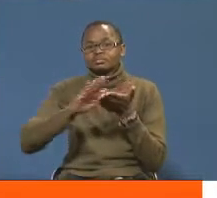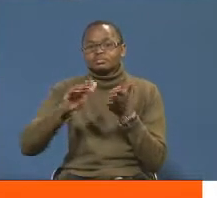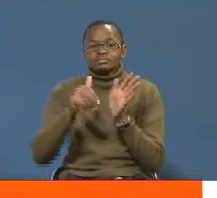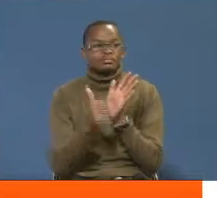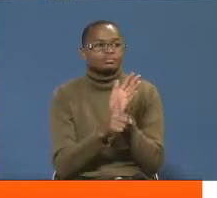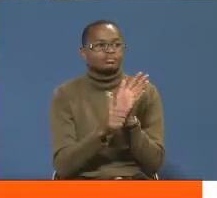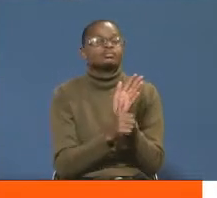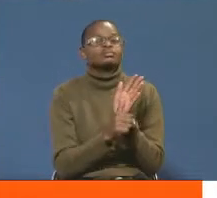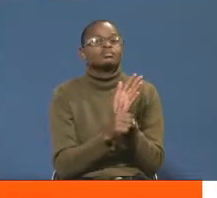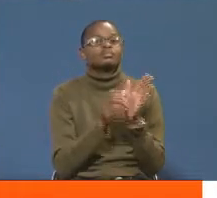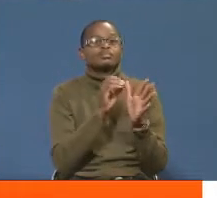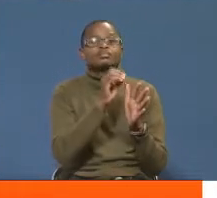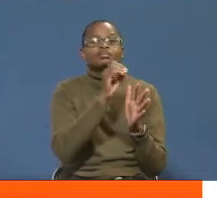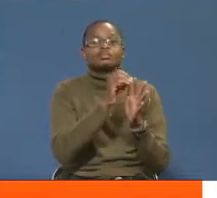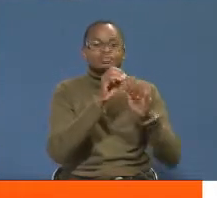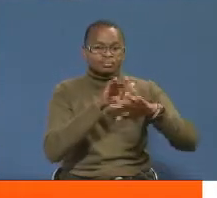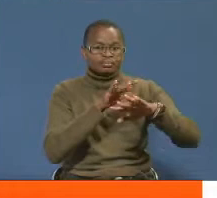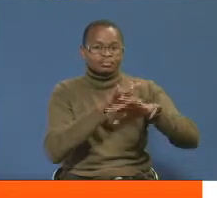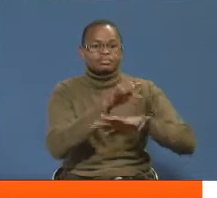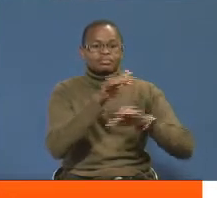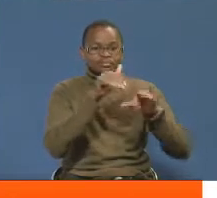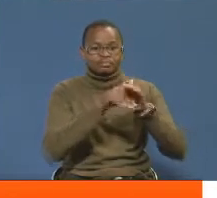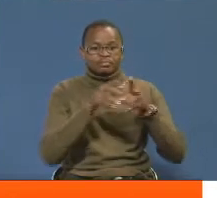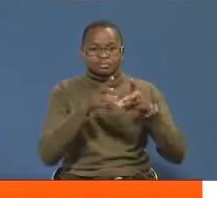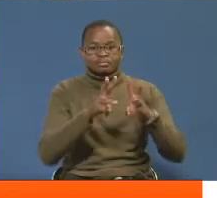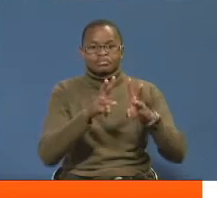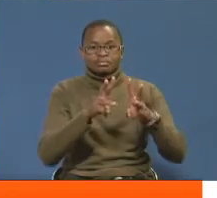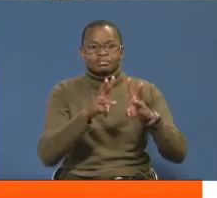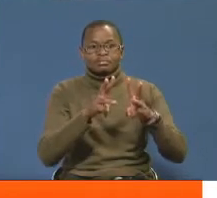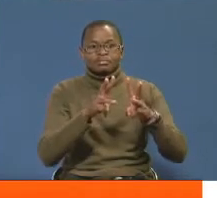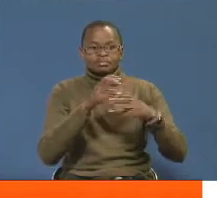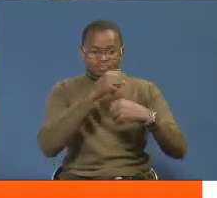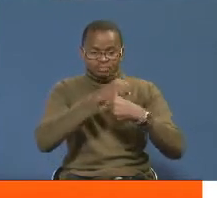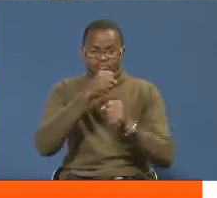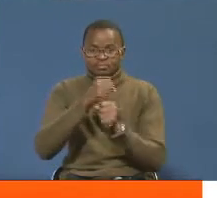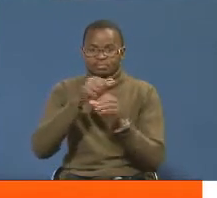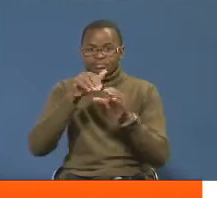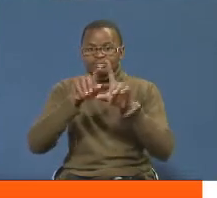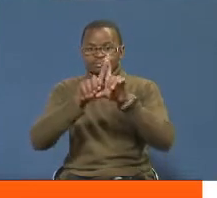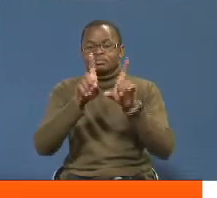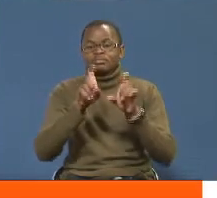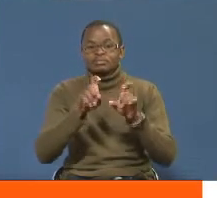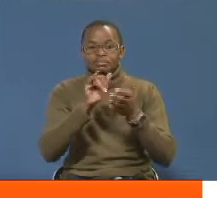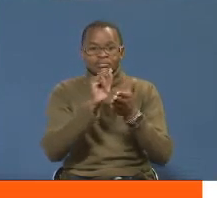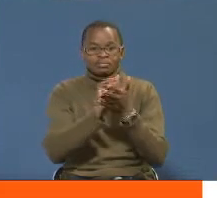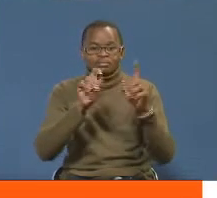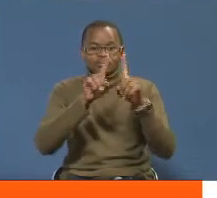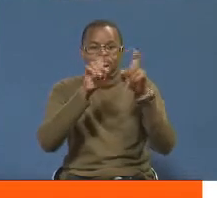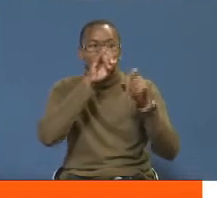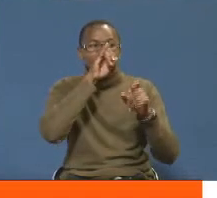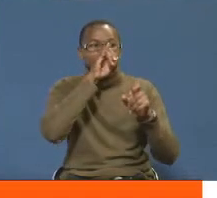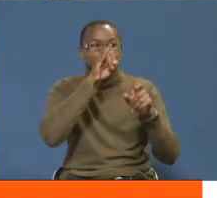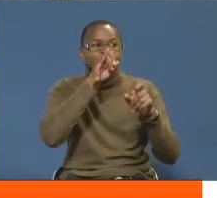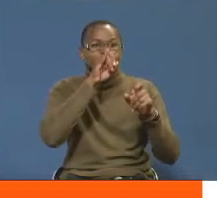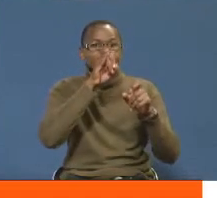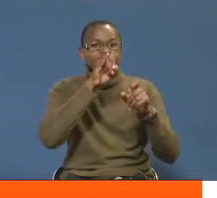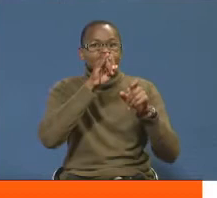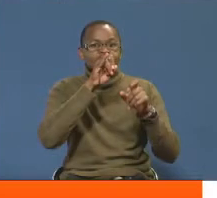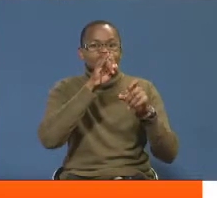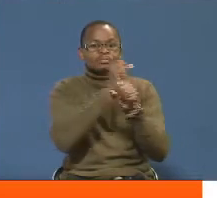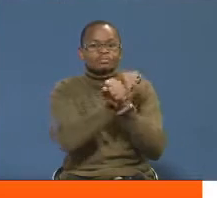or impact in the way they are going to perform the exams. That the examination is being secured,